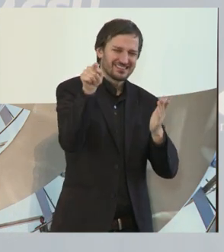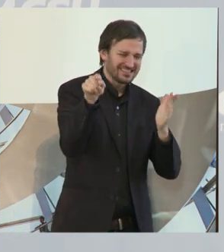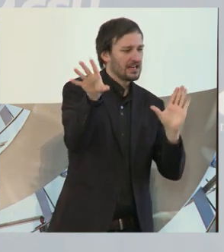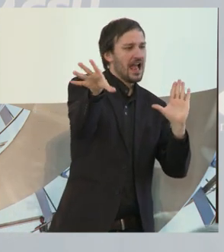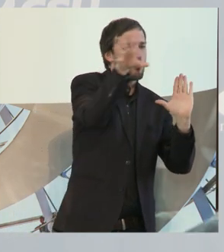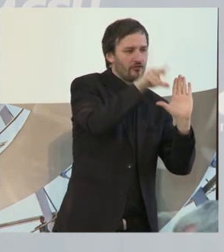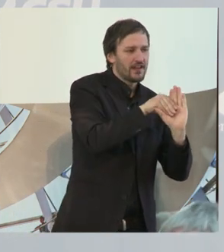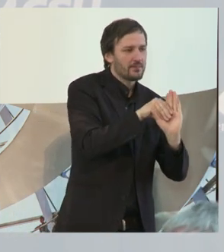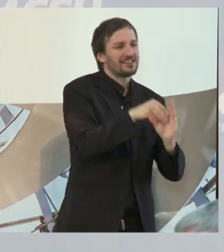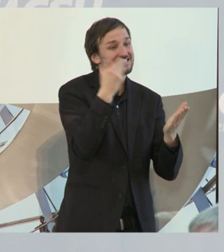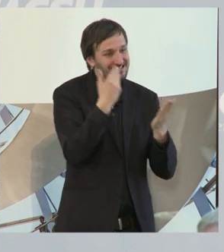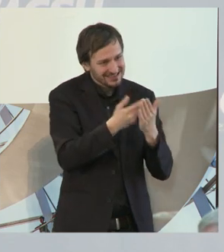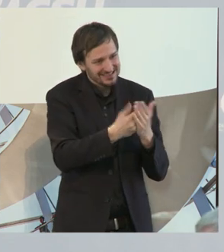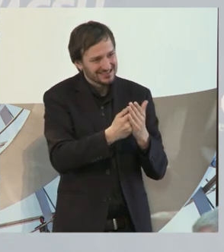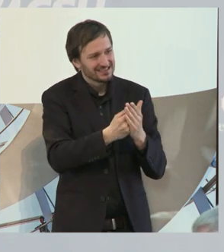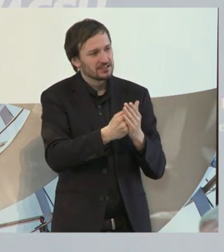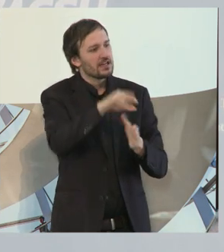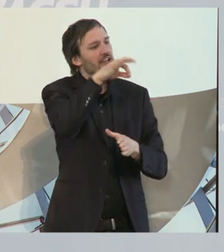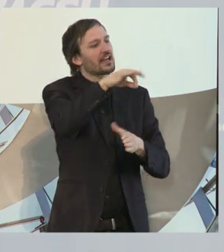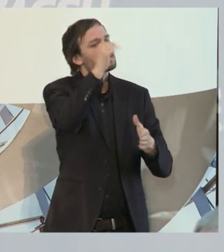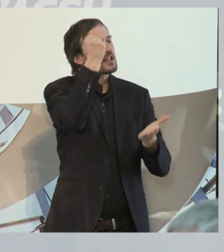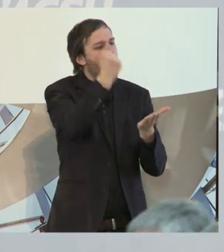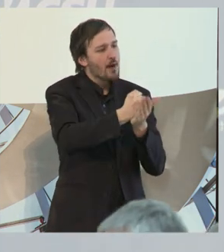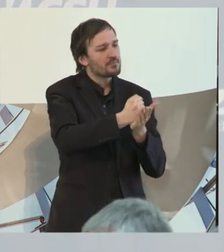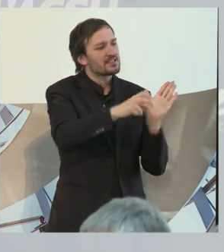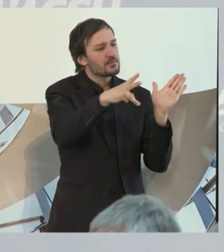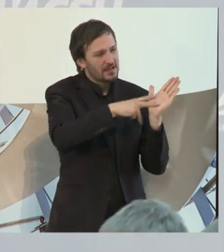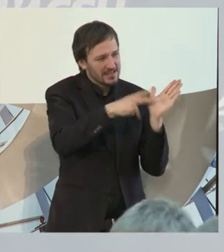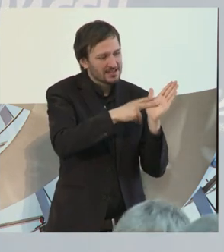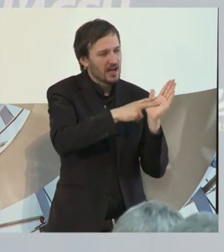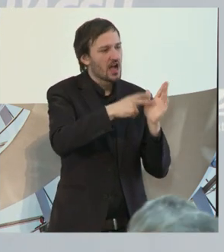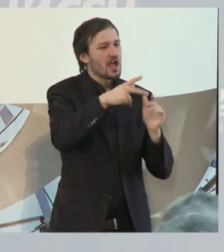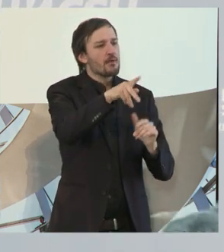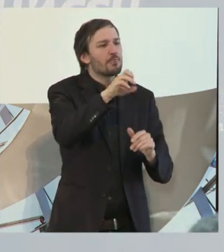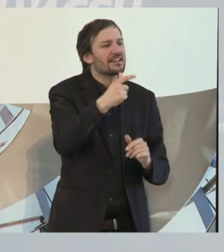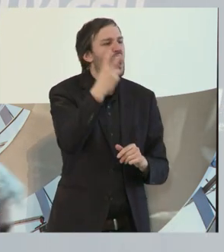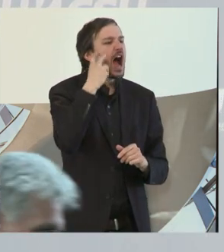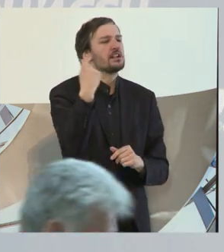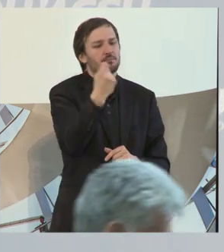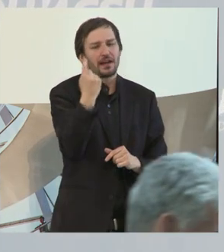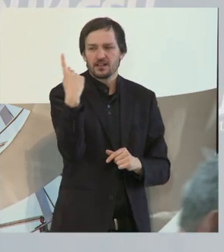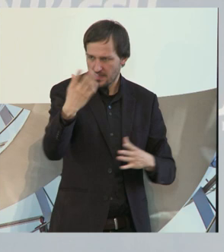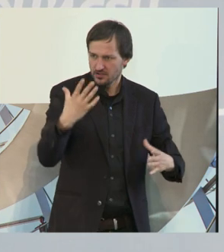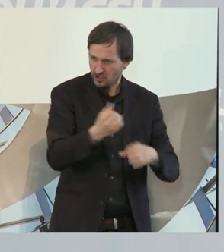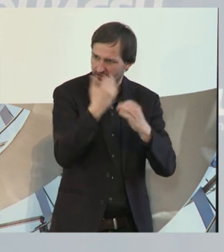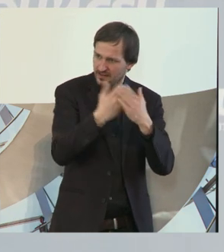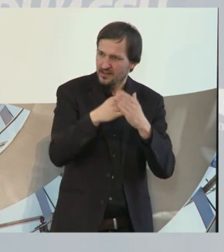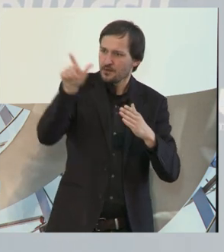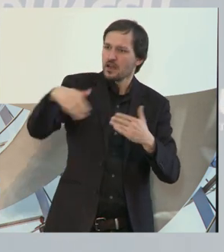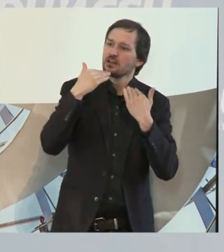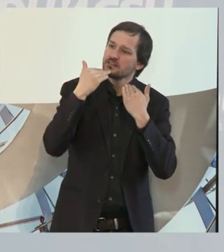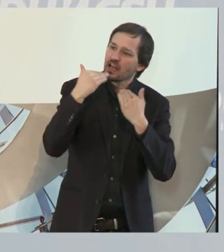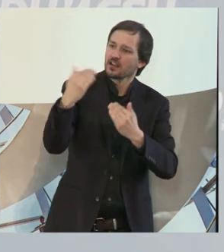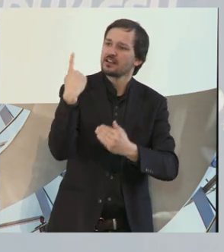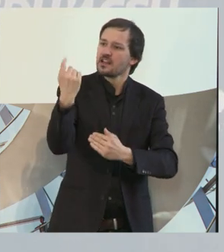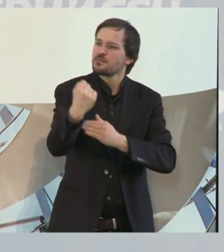ist auch etwas, was unser Kanzleramtsminister Peter Altmaier durchgesetzt hat. Ich möchte mich bei dir dafür bedanken, dass du